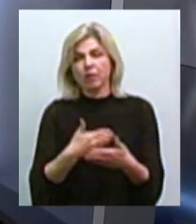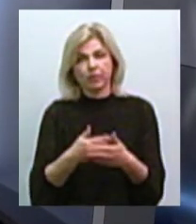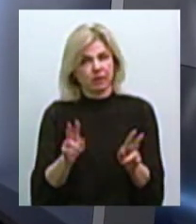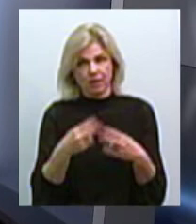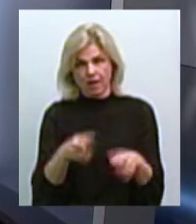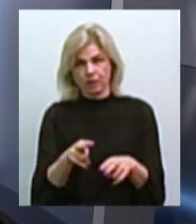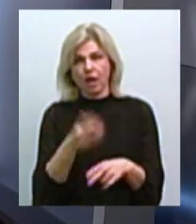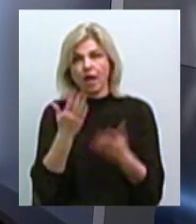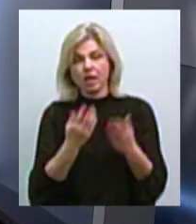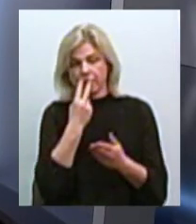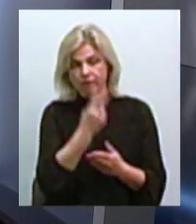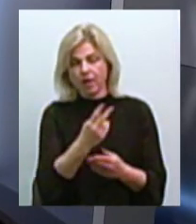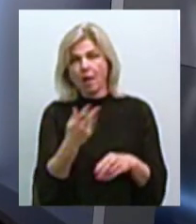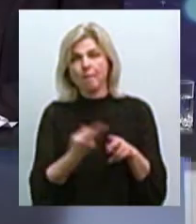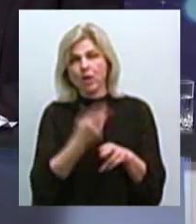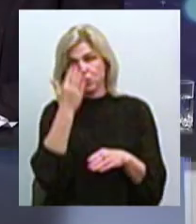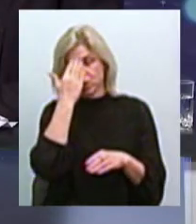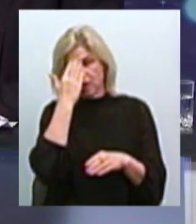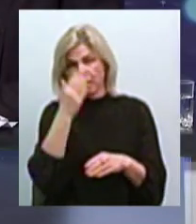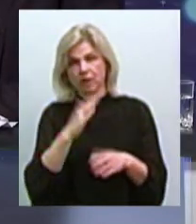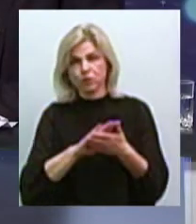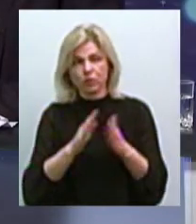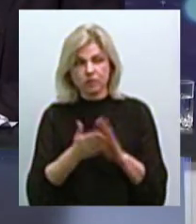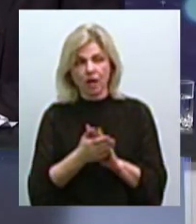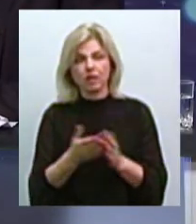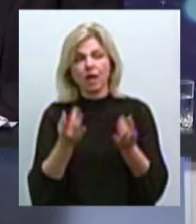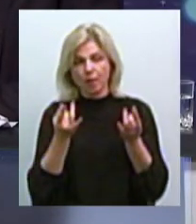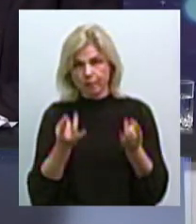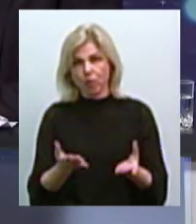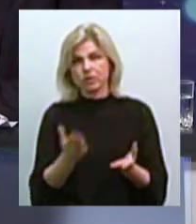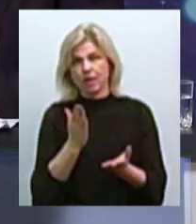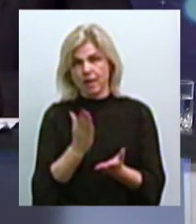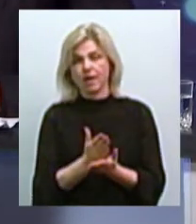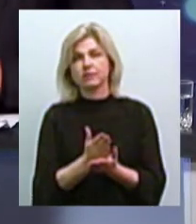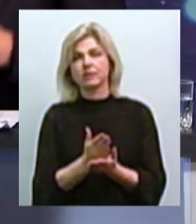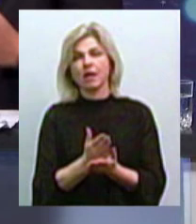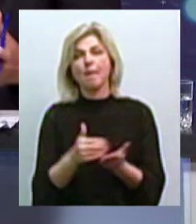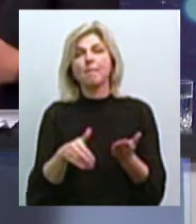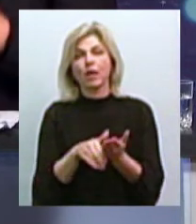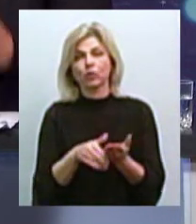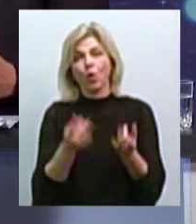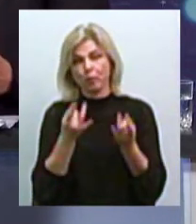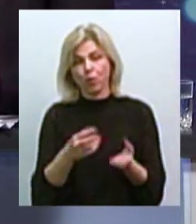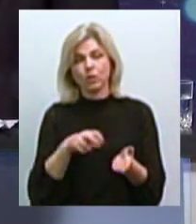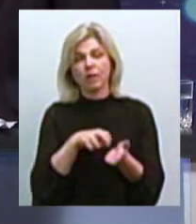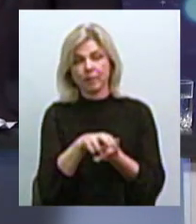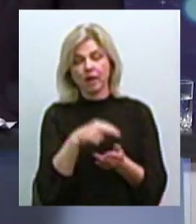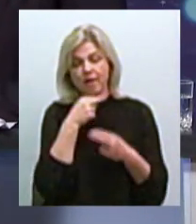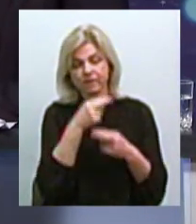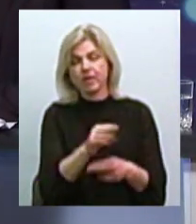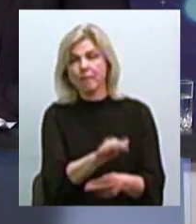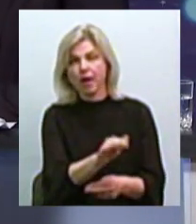розумієте, що чоловік знаходиться в безсознательному состоянию, є просто елементарні методи просто підійти, привлечив його увагу,